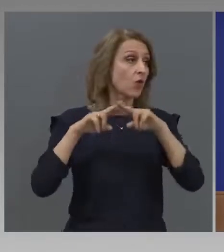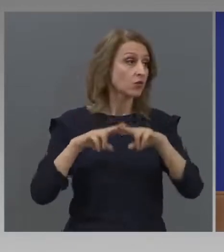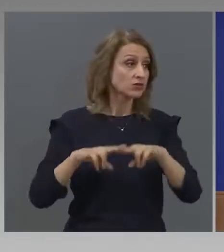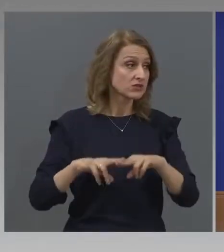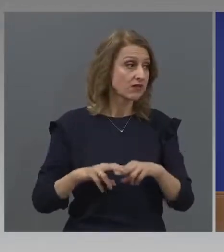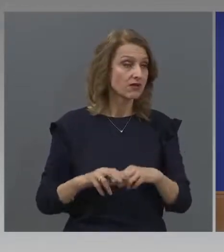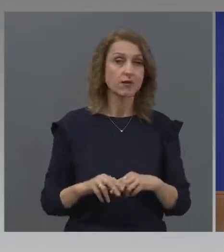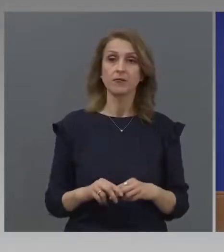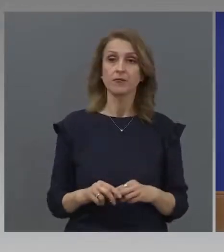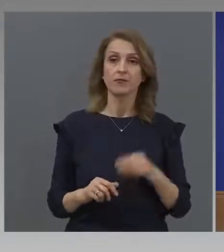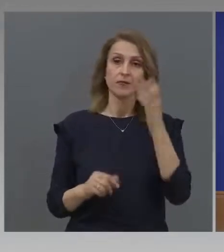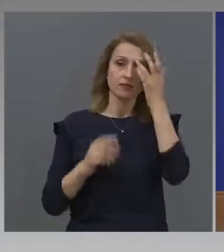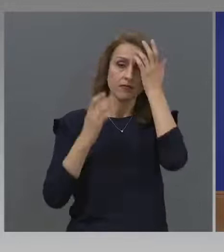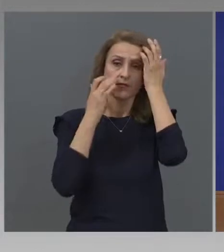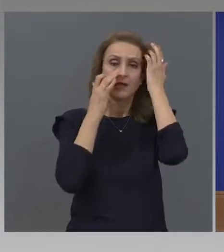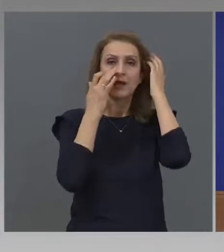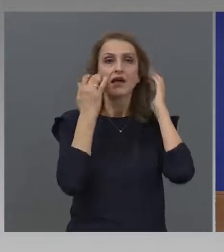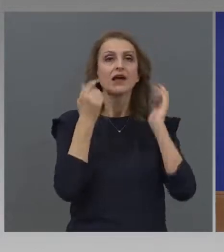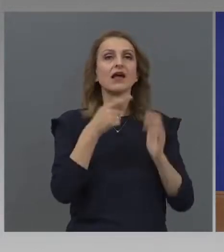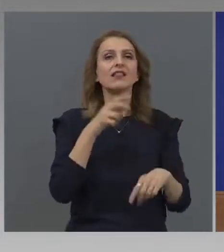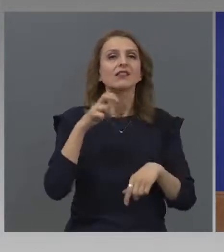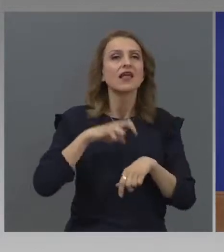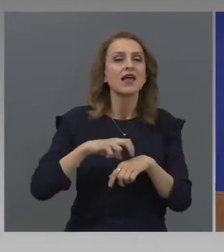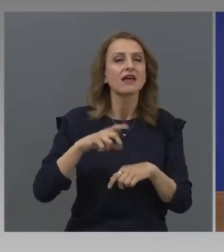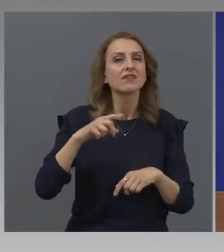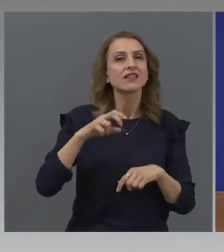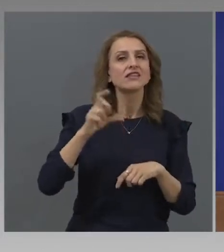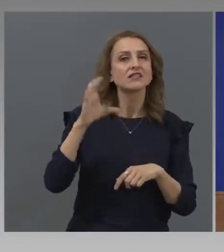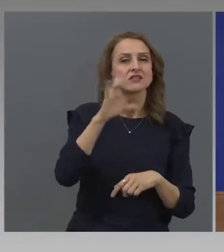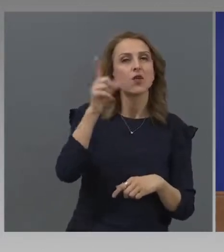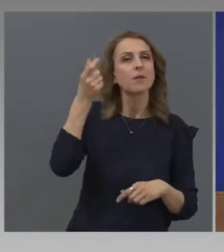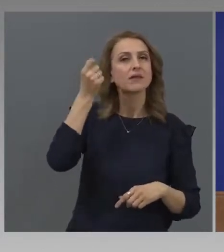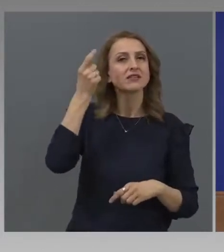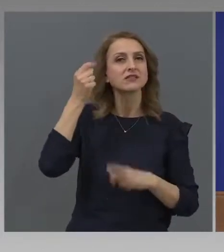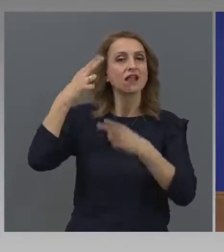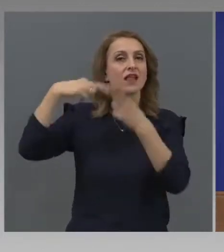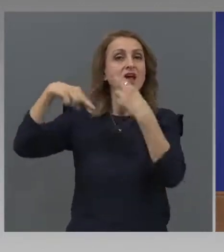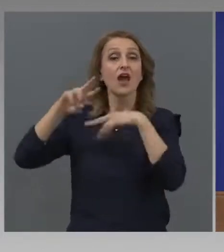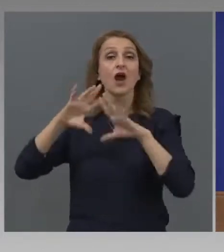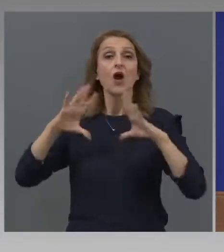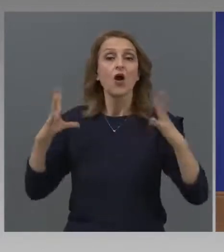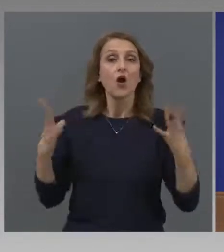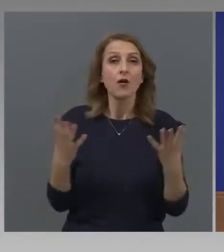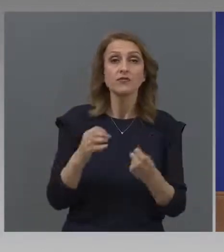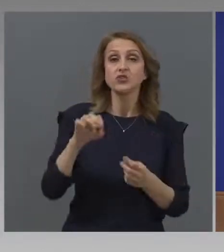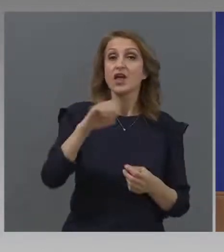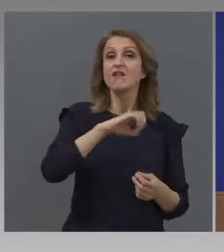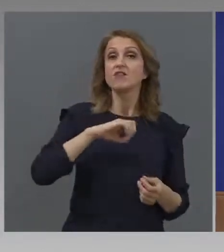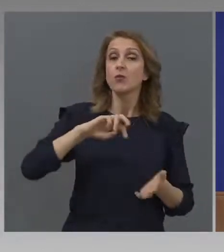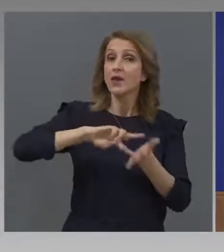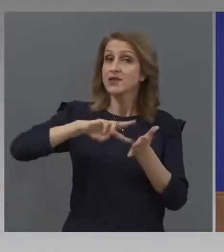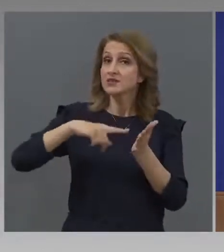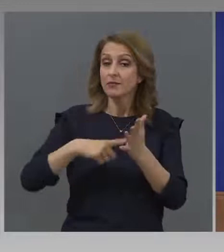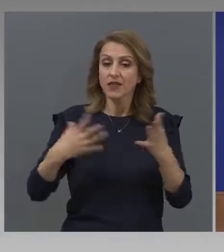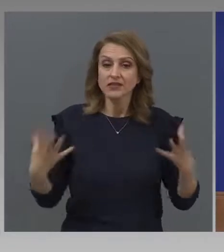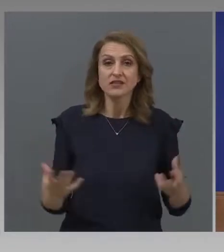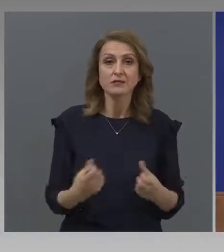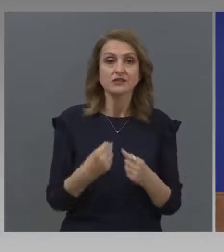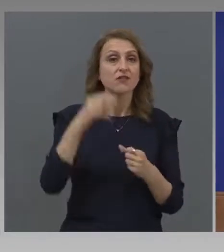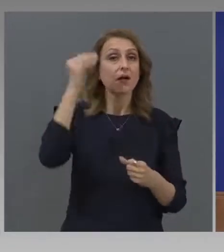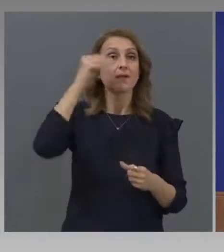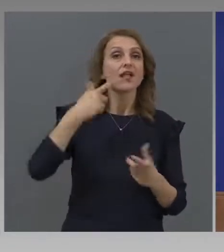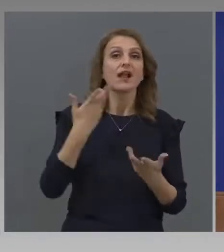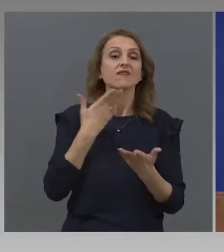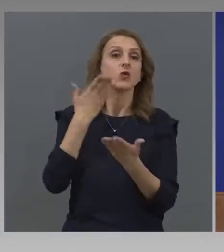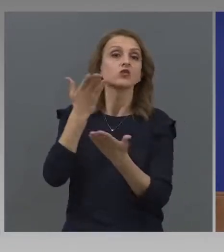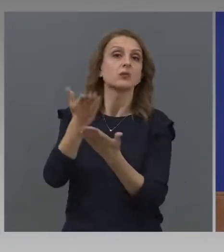Сасоли. Моля? За Деви Сасоли, предложението за общо европейски отговор за спасяване от кризата. Нашето българското, какво